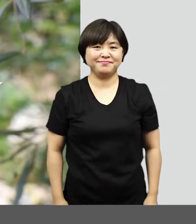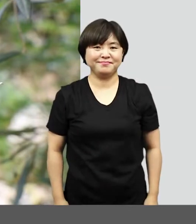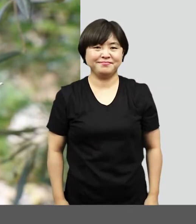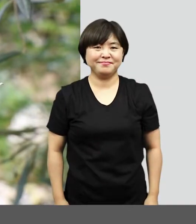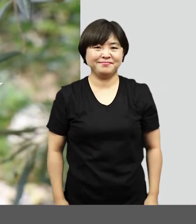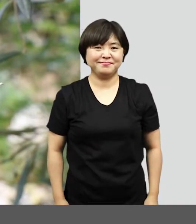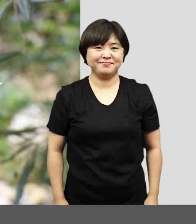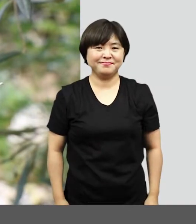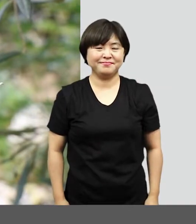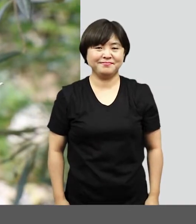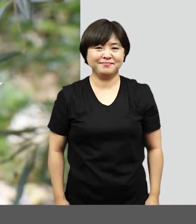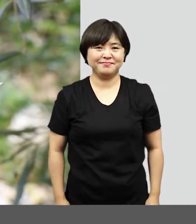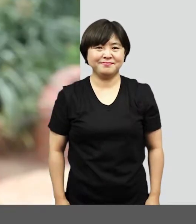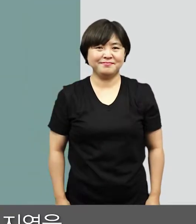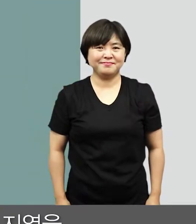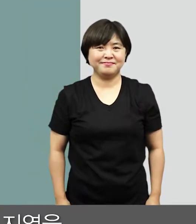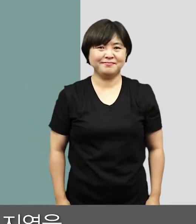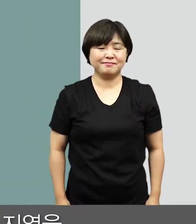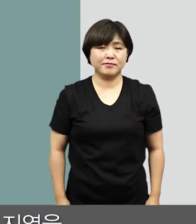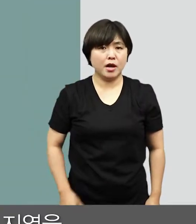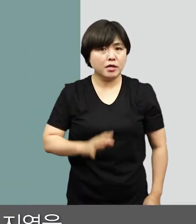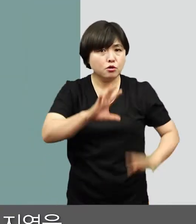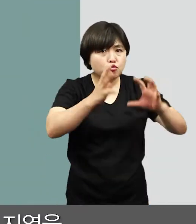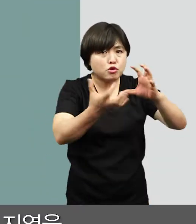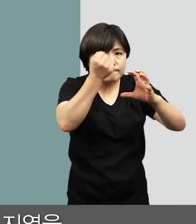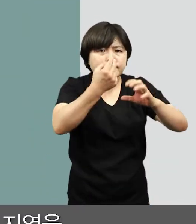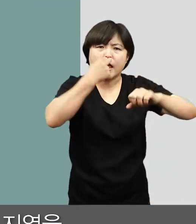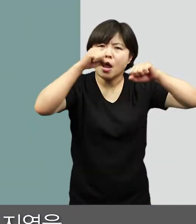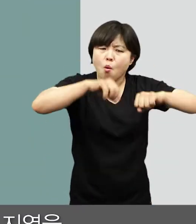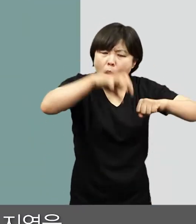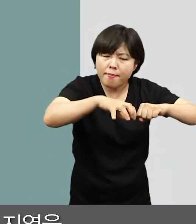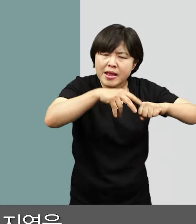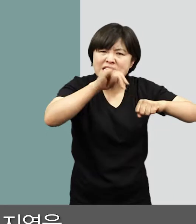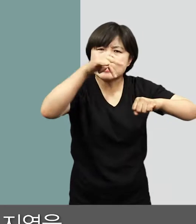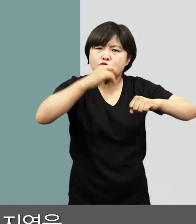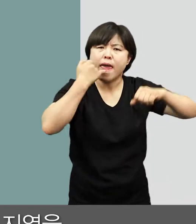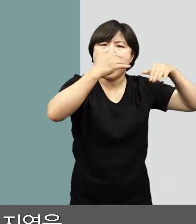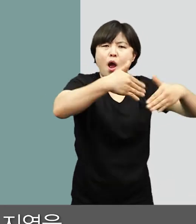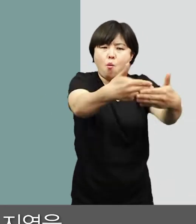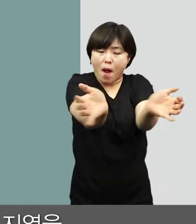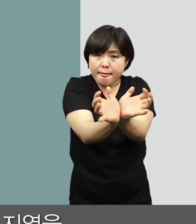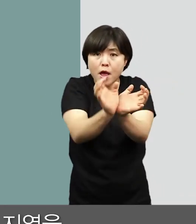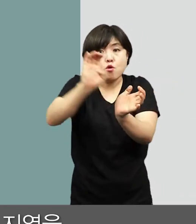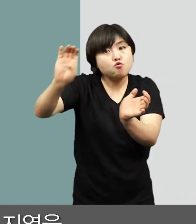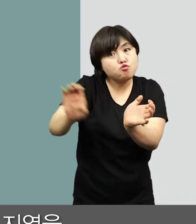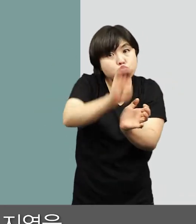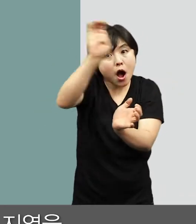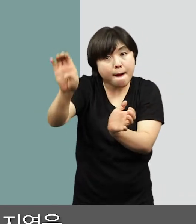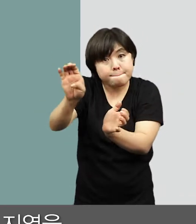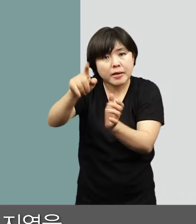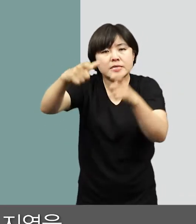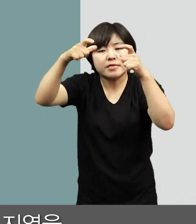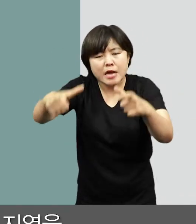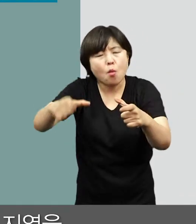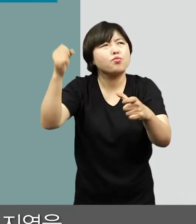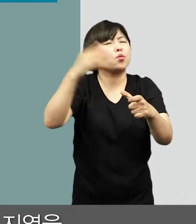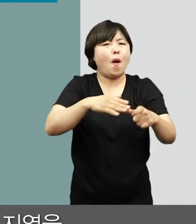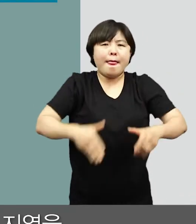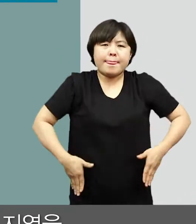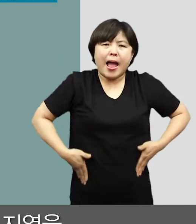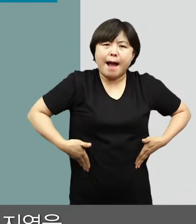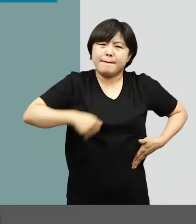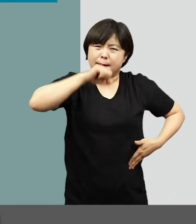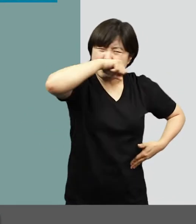지역에 주로 분포합니다. 여기 국립생태원의 지중해관은 유럽 지중해 지역을 비롯한 남아프리카,